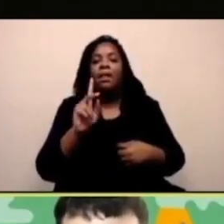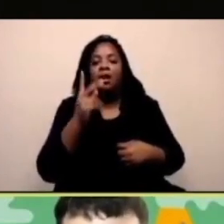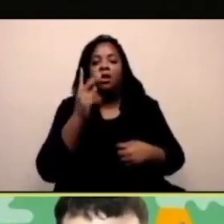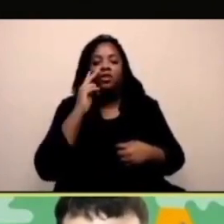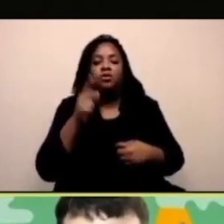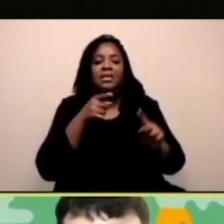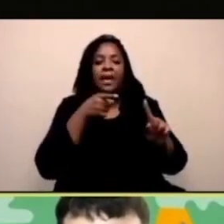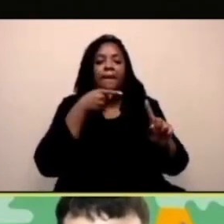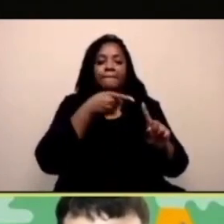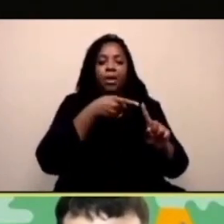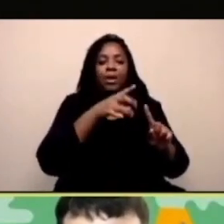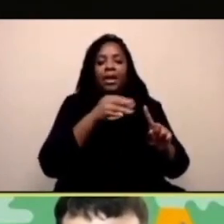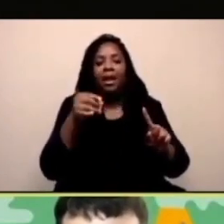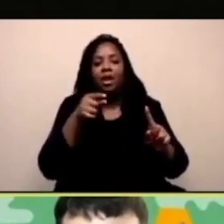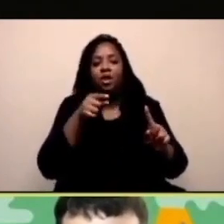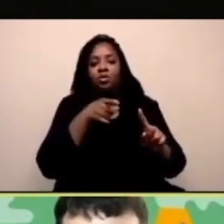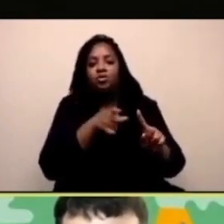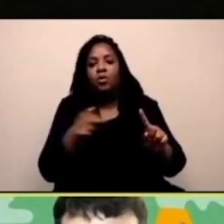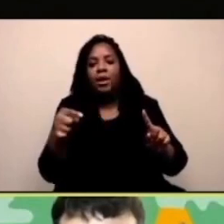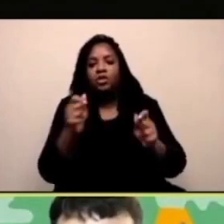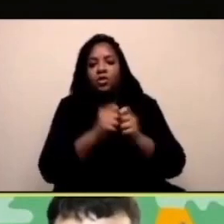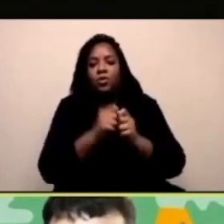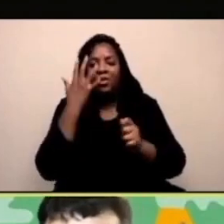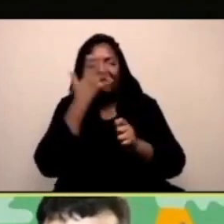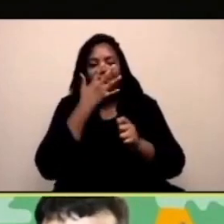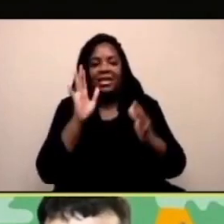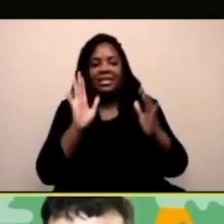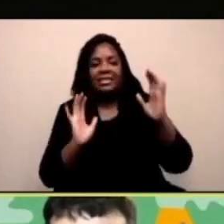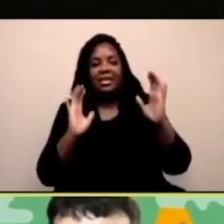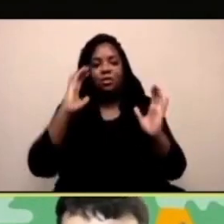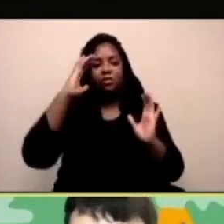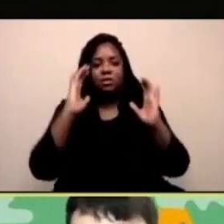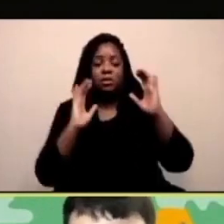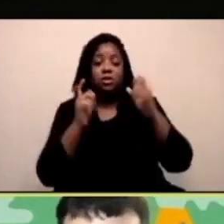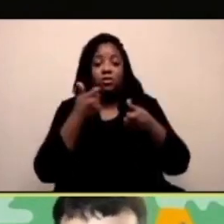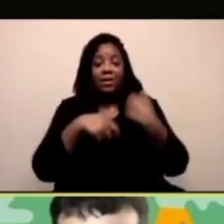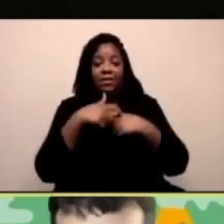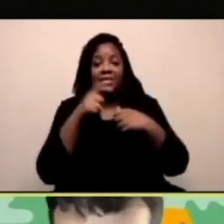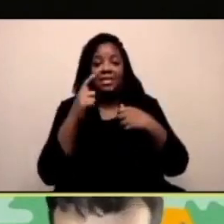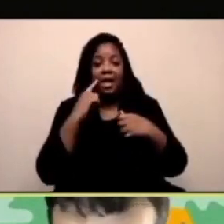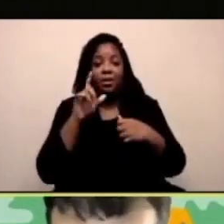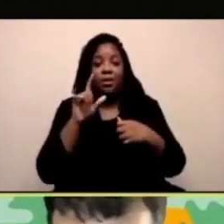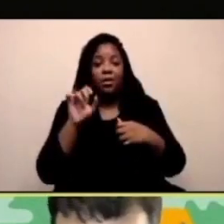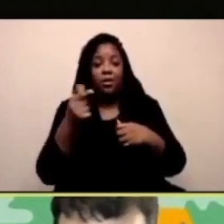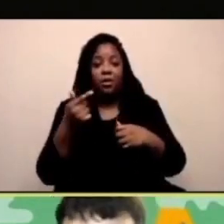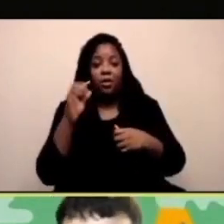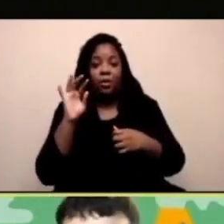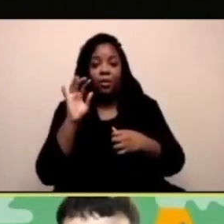Adesso vediamo al bloc di detenzione della faccia.